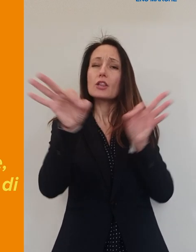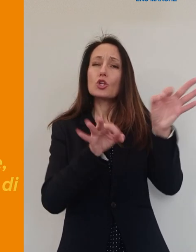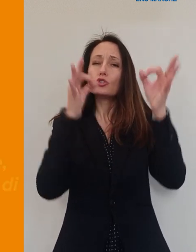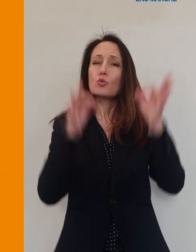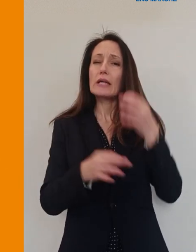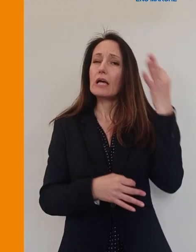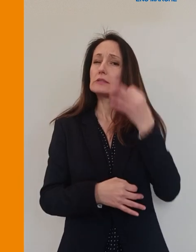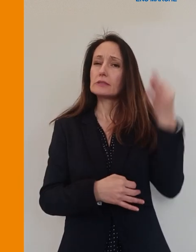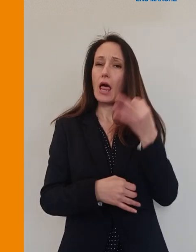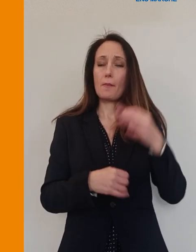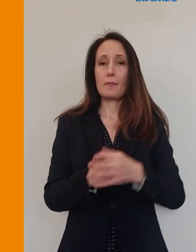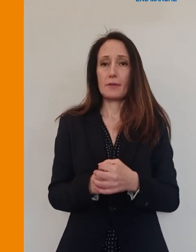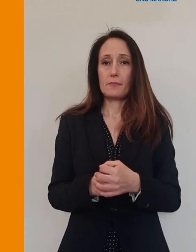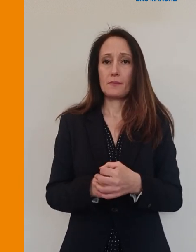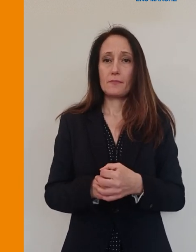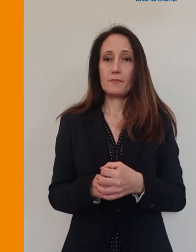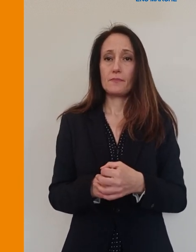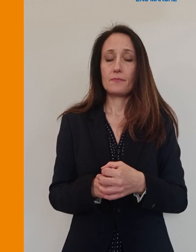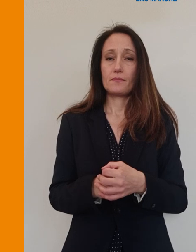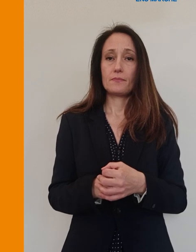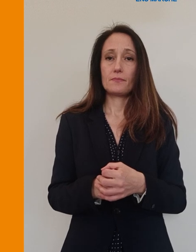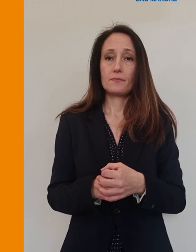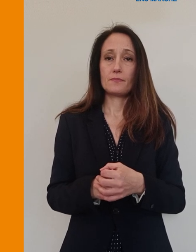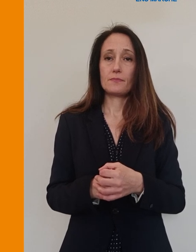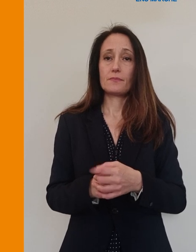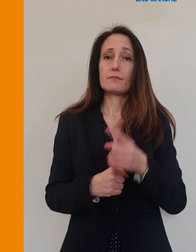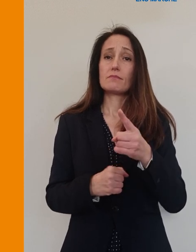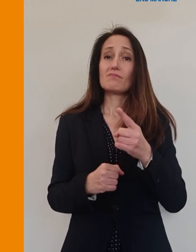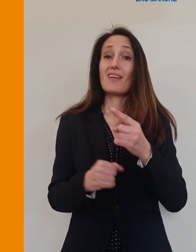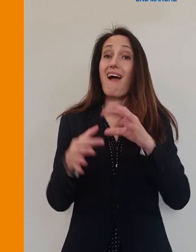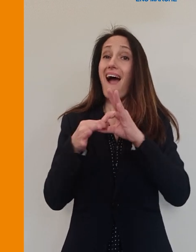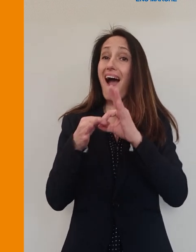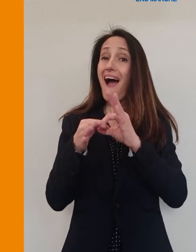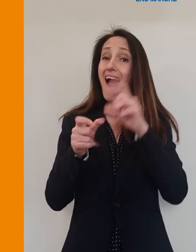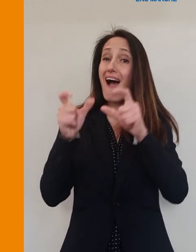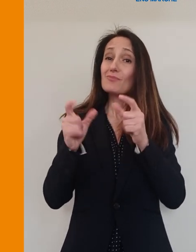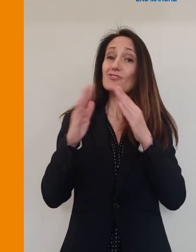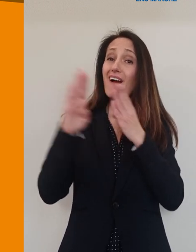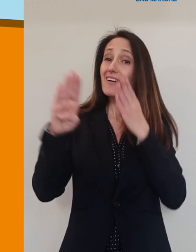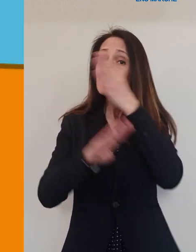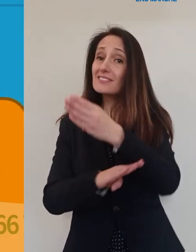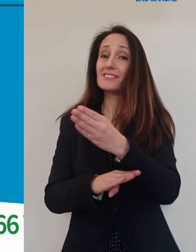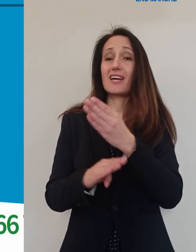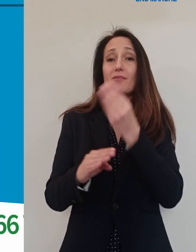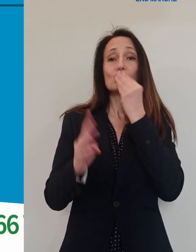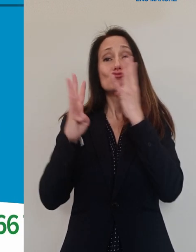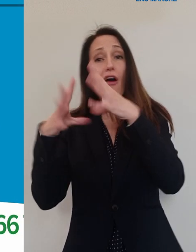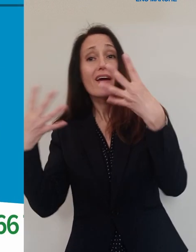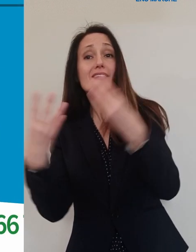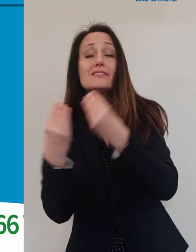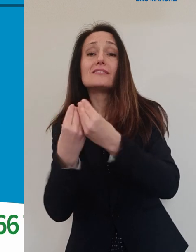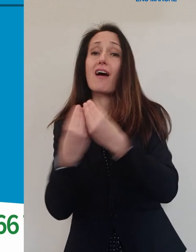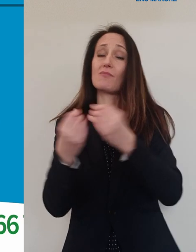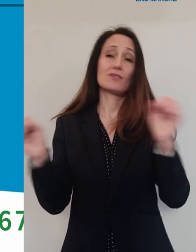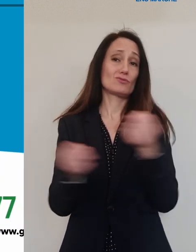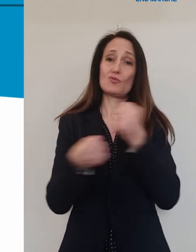persone. Non puoi andare a cena da amici o andarli a trovare. Per ogni approfondimento consulta le